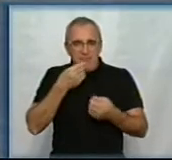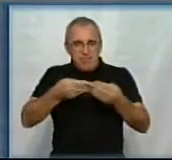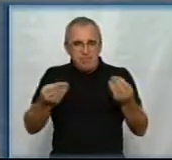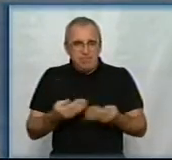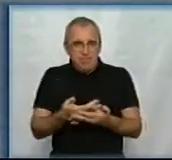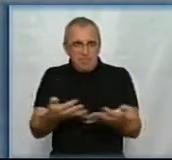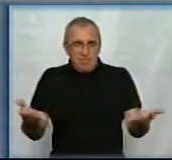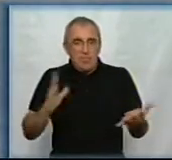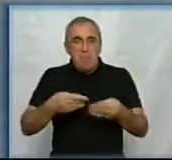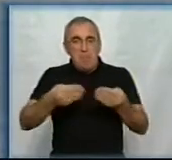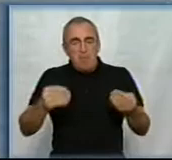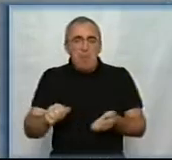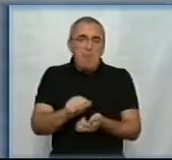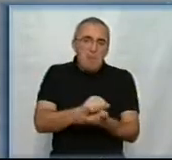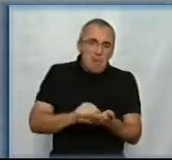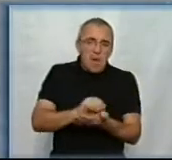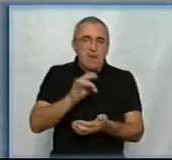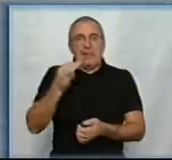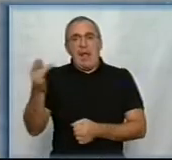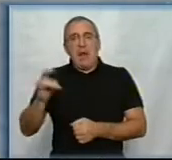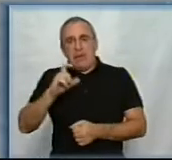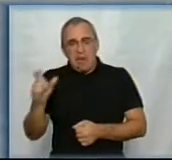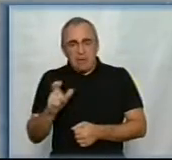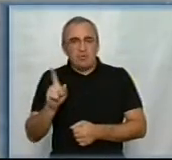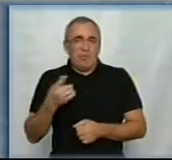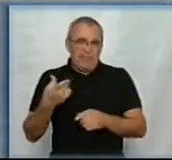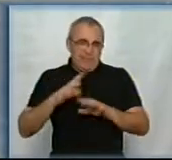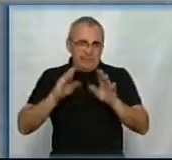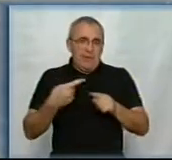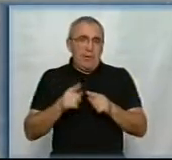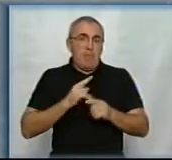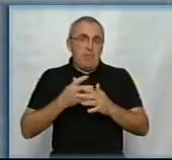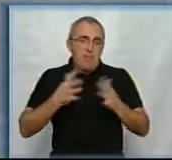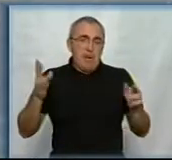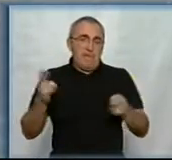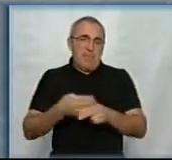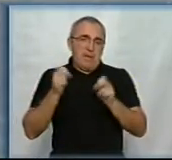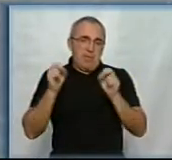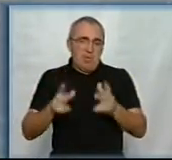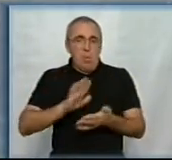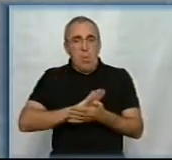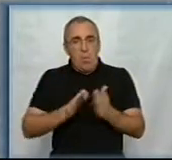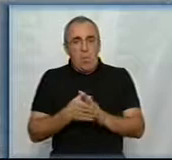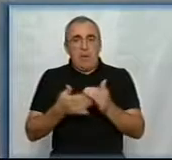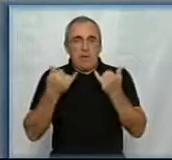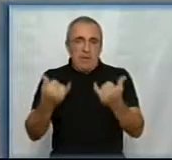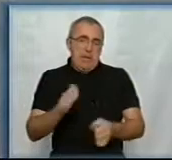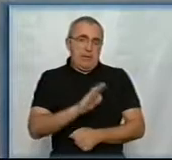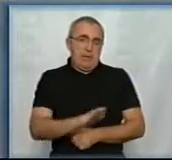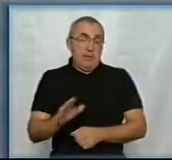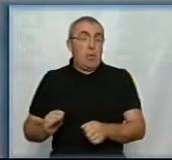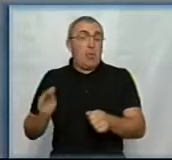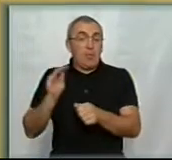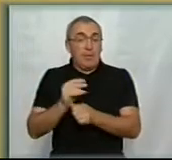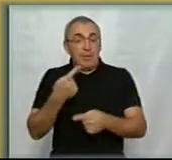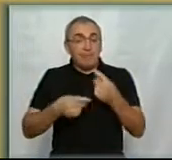посуд миємо декілька разів в день, щоб все ж таки було більш безпечніші умови для наших дітей. Додає,